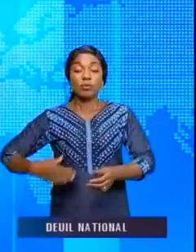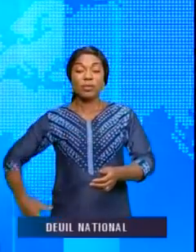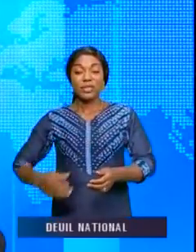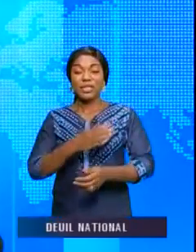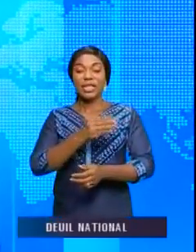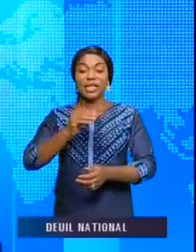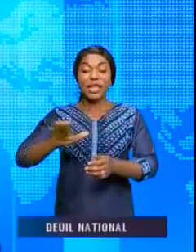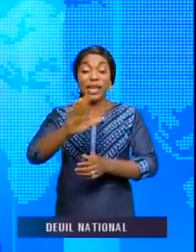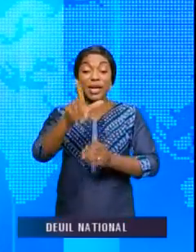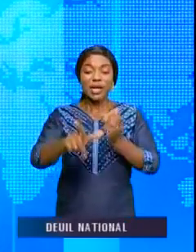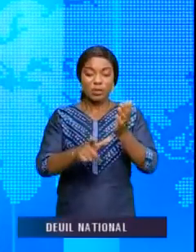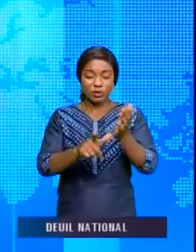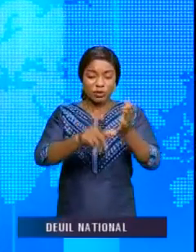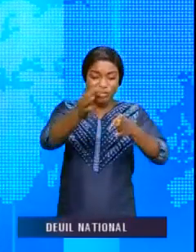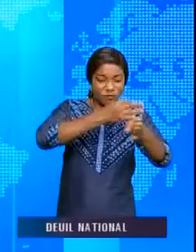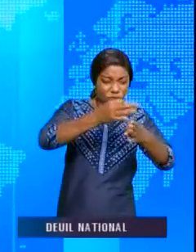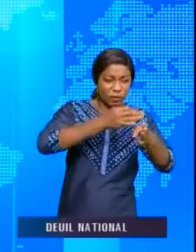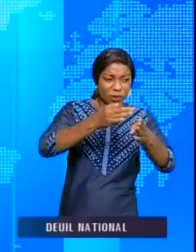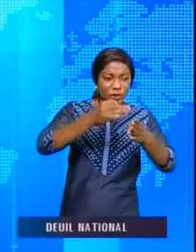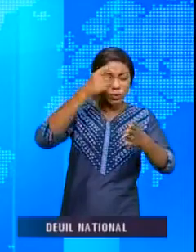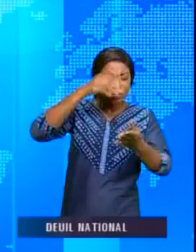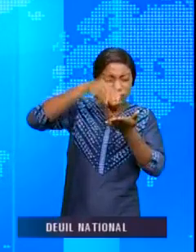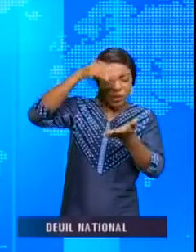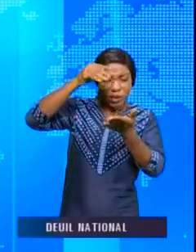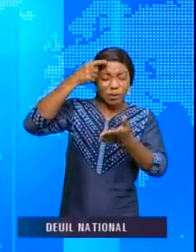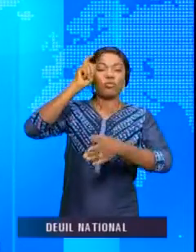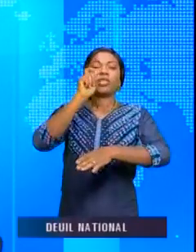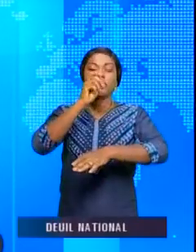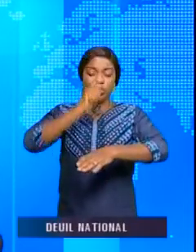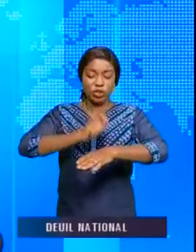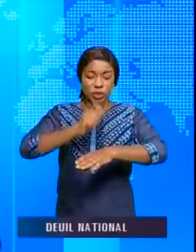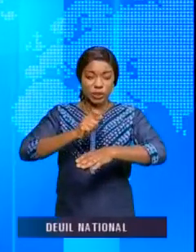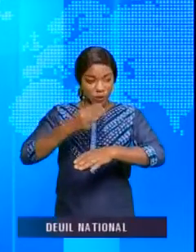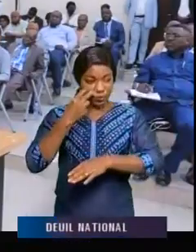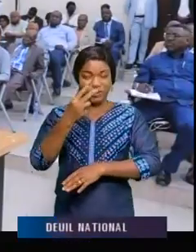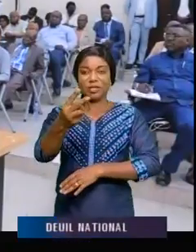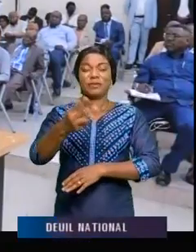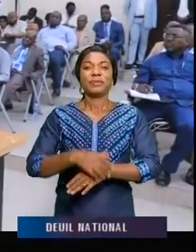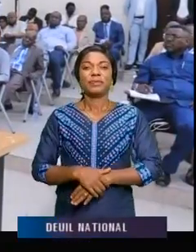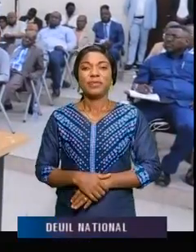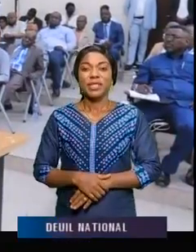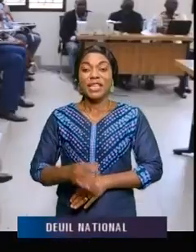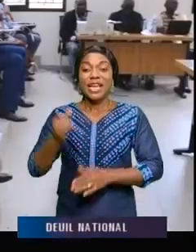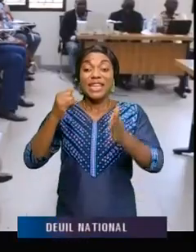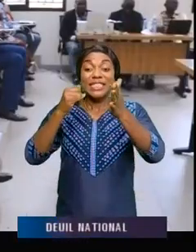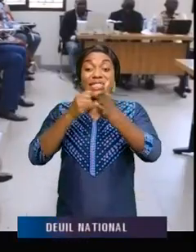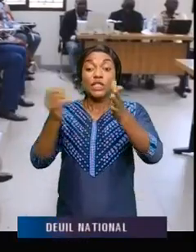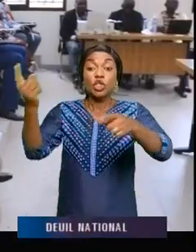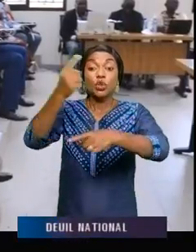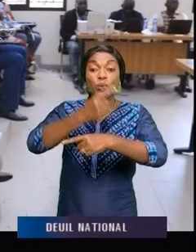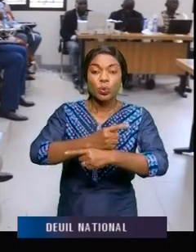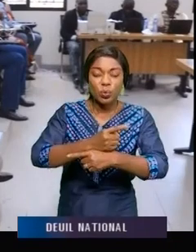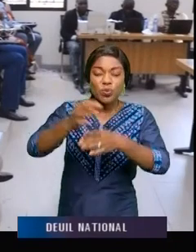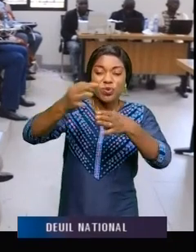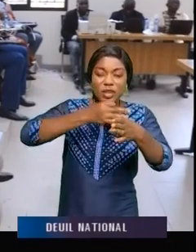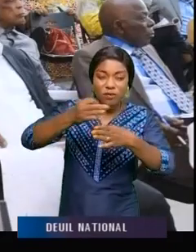ils suivent des formations de recyclage sur les matières juridiques. Les détails dans ce reportage. Il six jours qu'ils sont en formation